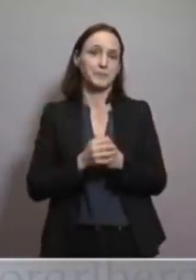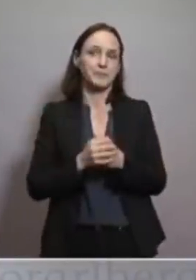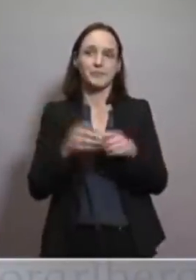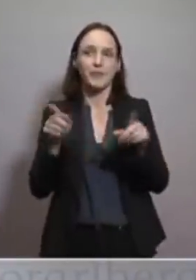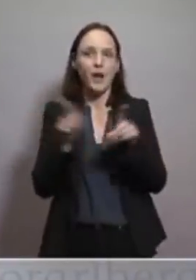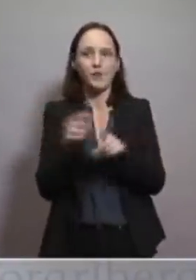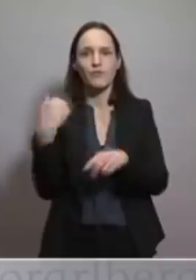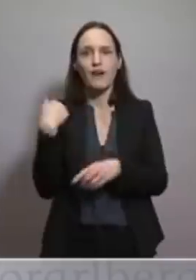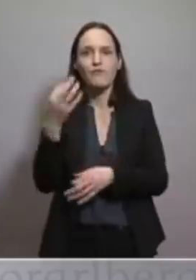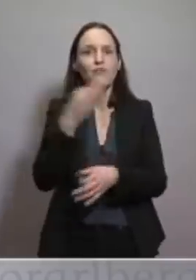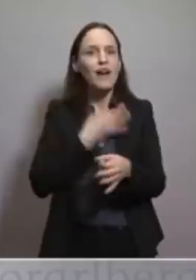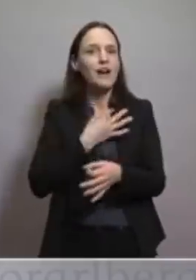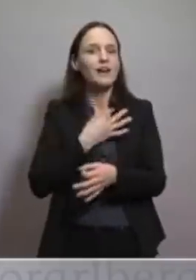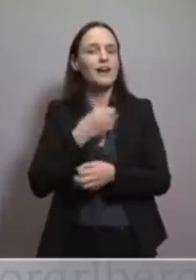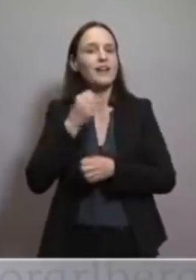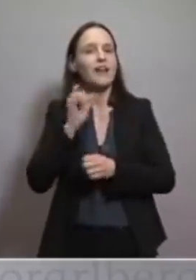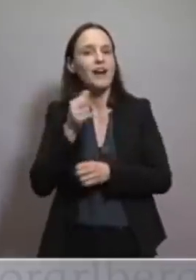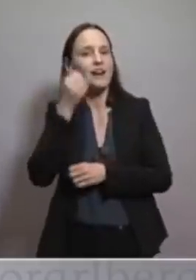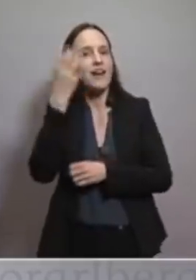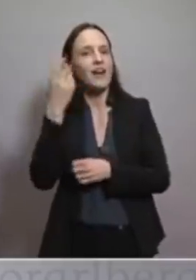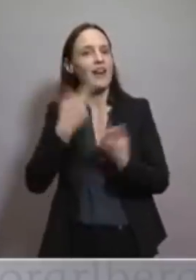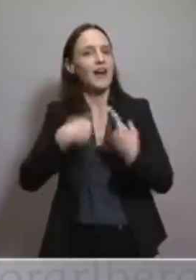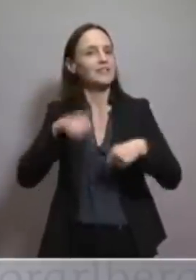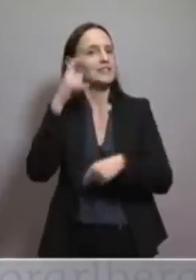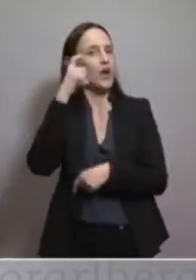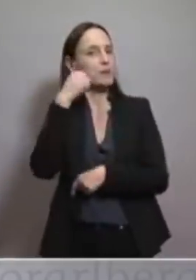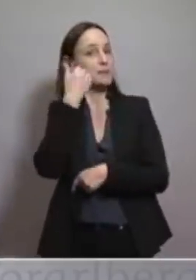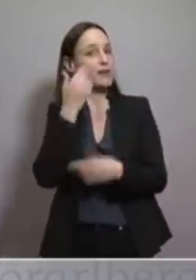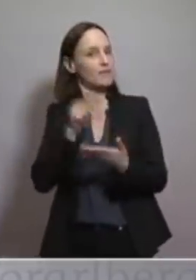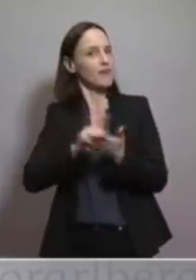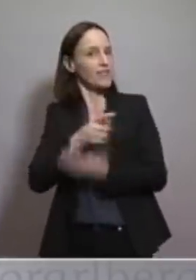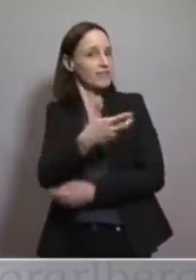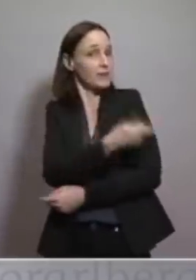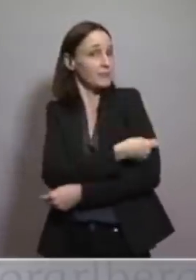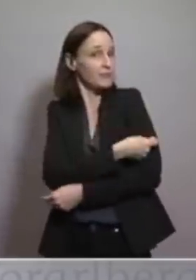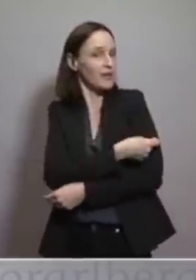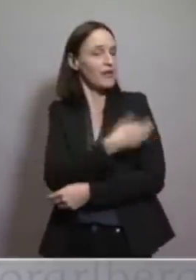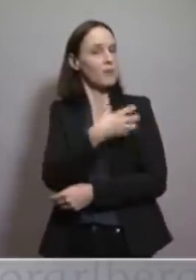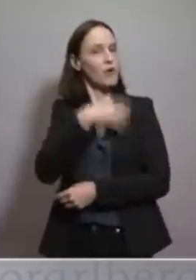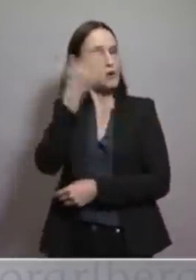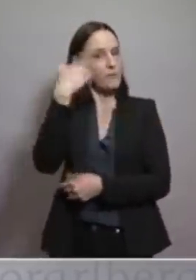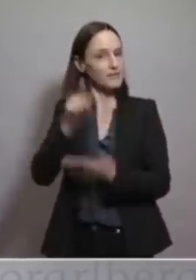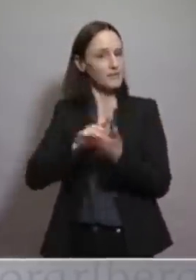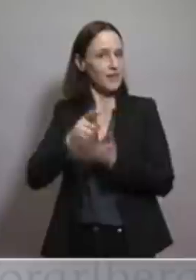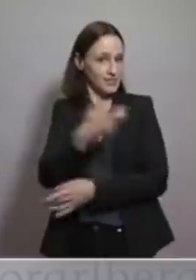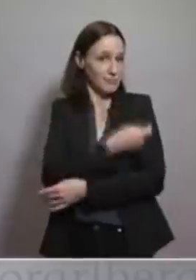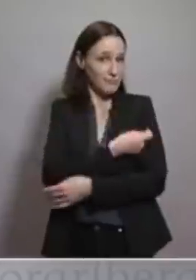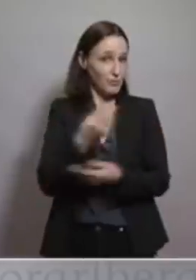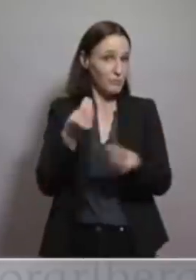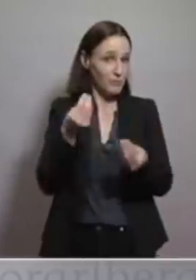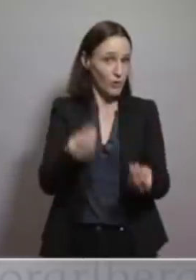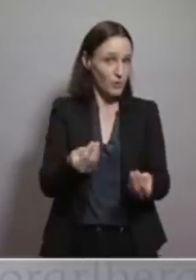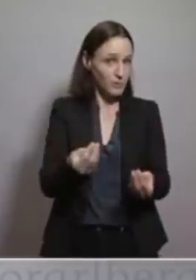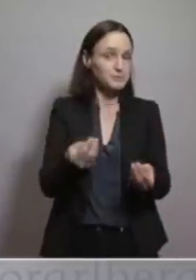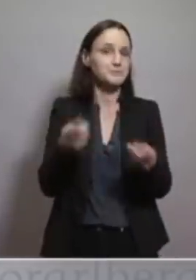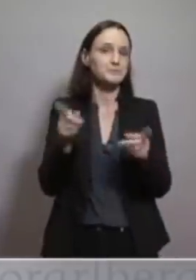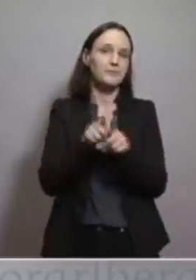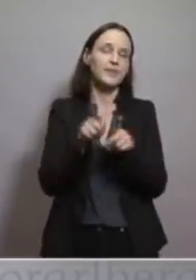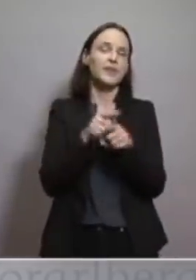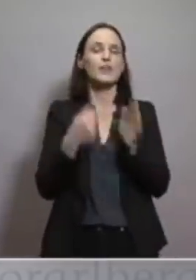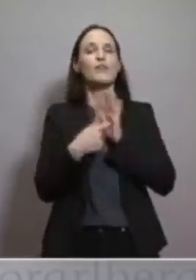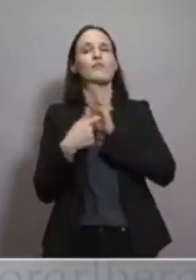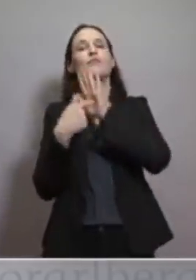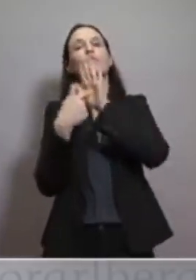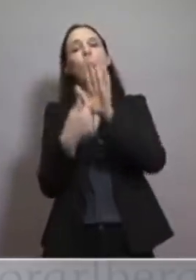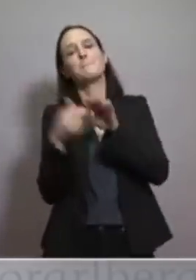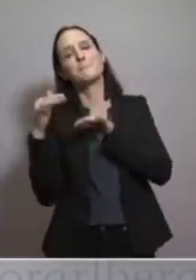Frage aufgetaucht, wann lässt sich der Landeshauptmann impfen, wann sollen sich Bürgermeister impfen lassen, weil es unter Umständen auch um eine gewisse Vorbildwirkung geht.